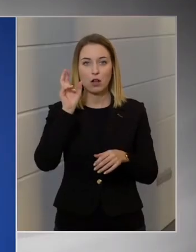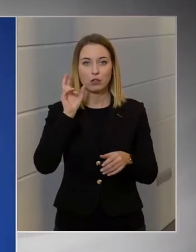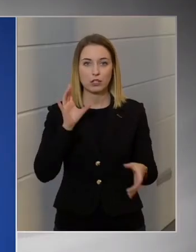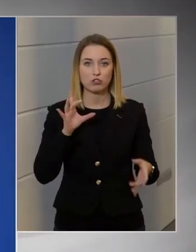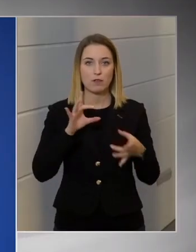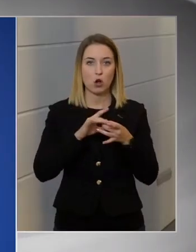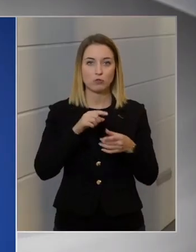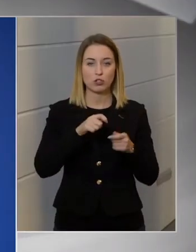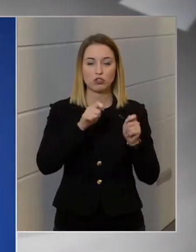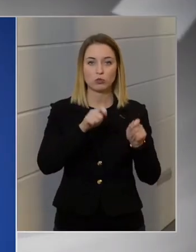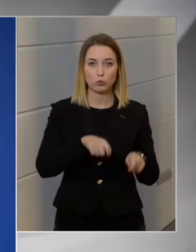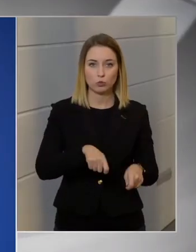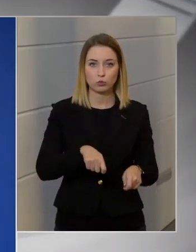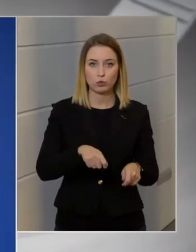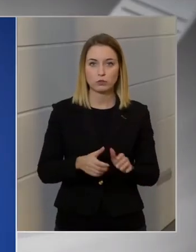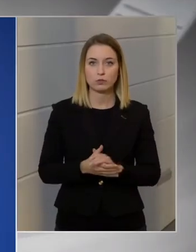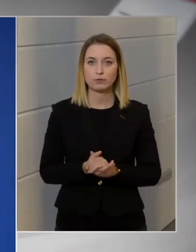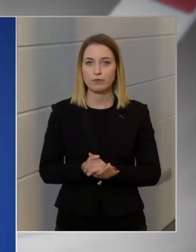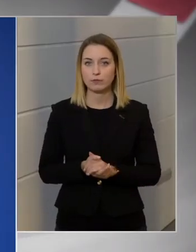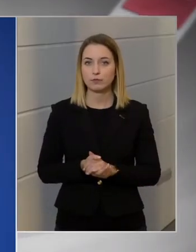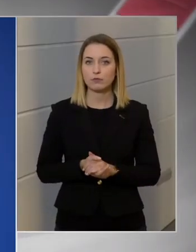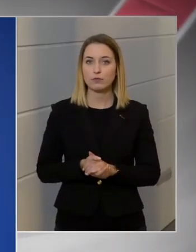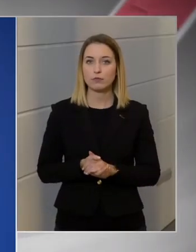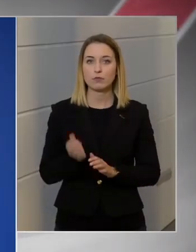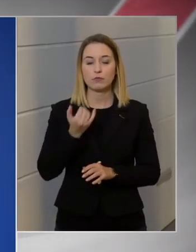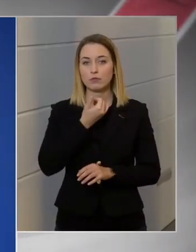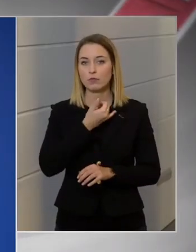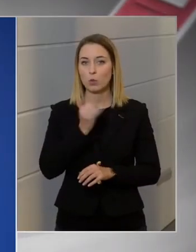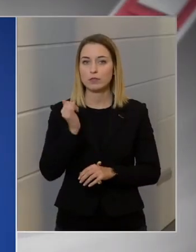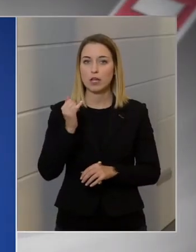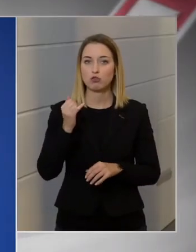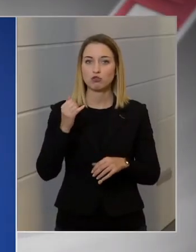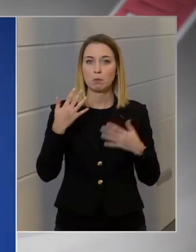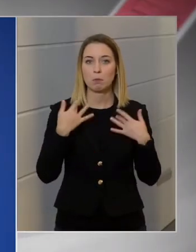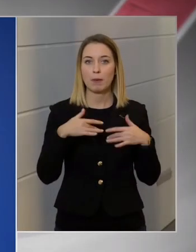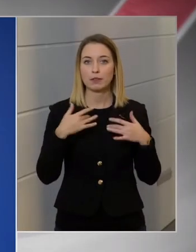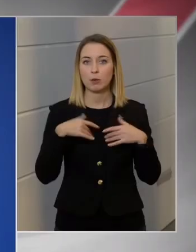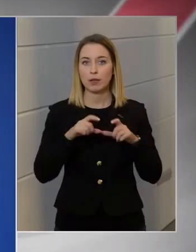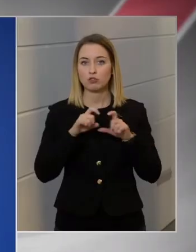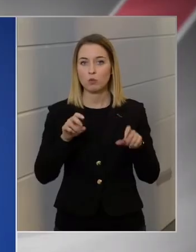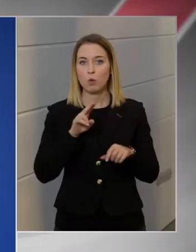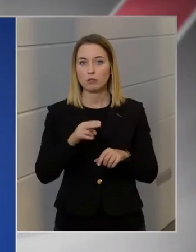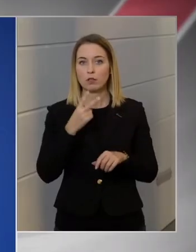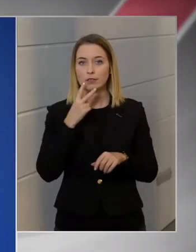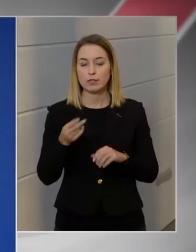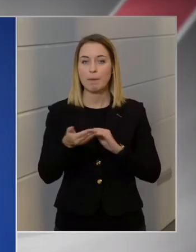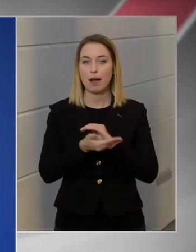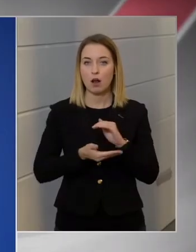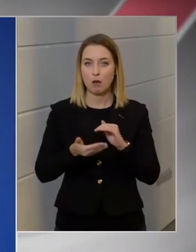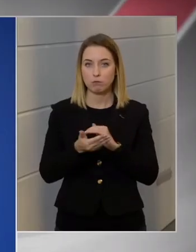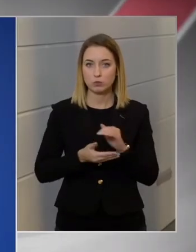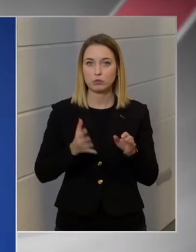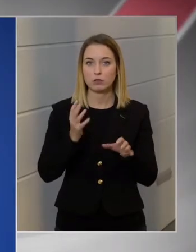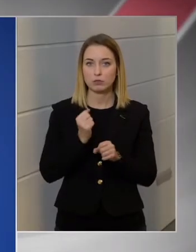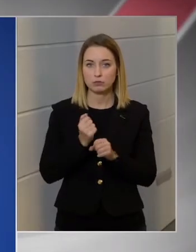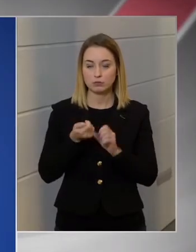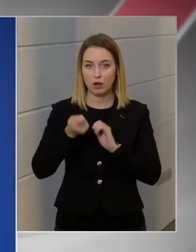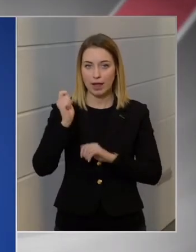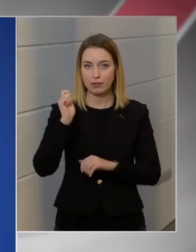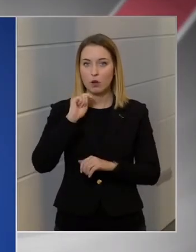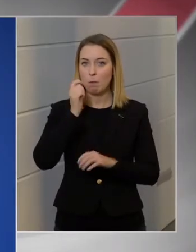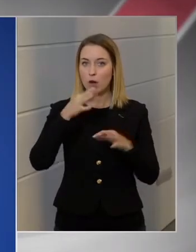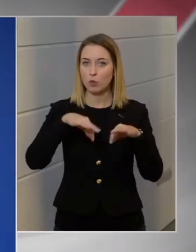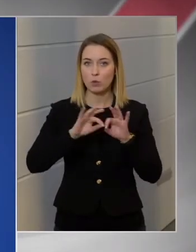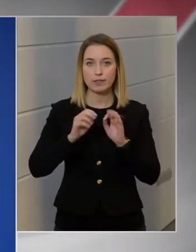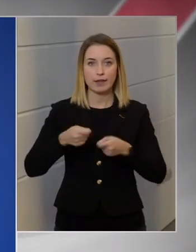kapcsolatosan döntött, ahol az összes megtakadási okra nézve megalapozottnak találta, hogy Magyarország ne adja